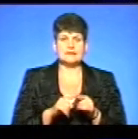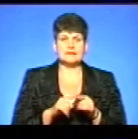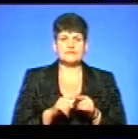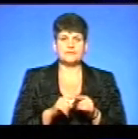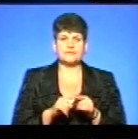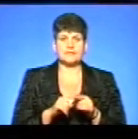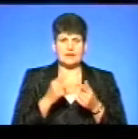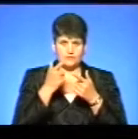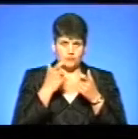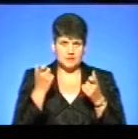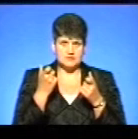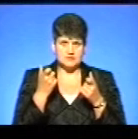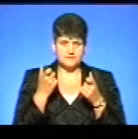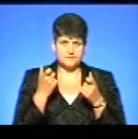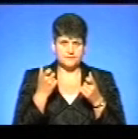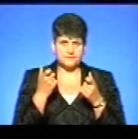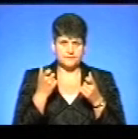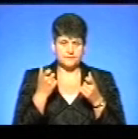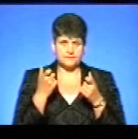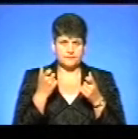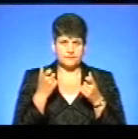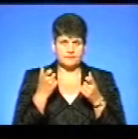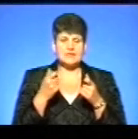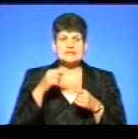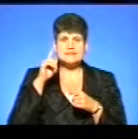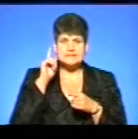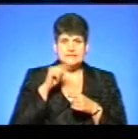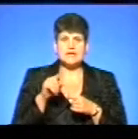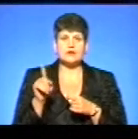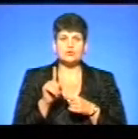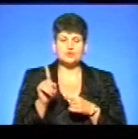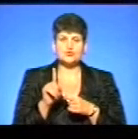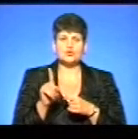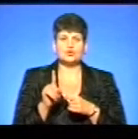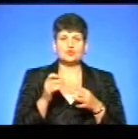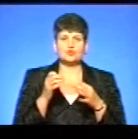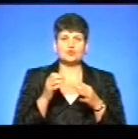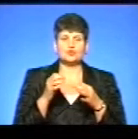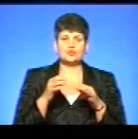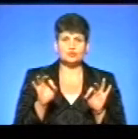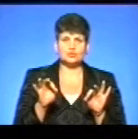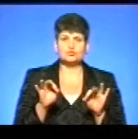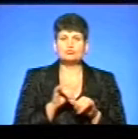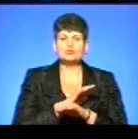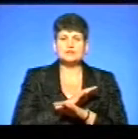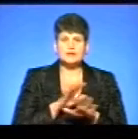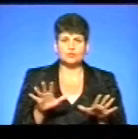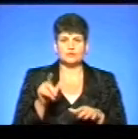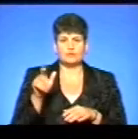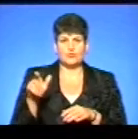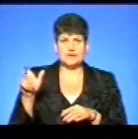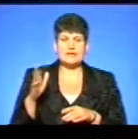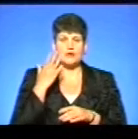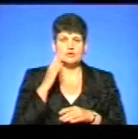і в сімейного лікаря? Думаю, ну, знаю, що доступу не буде в пацієнта, але коли він буде